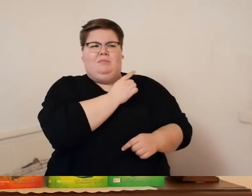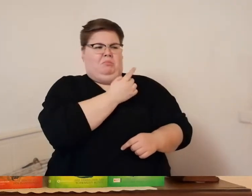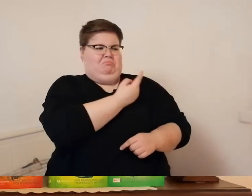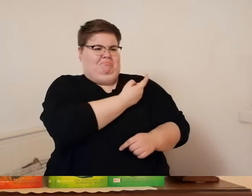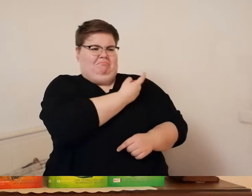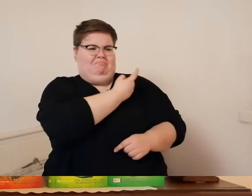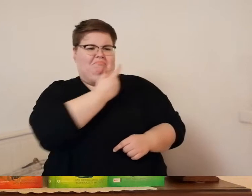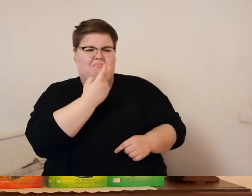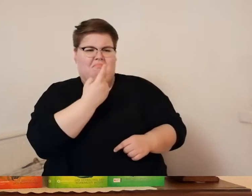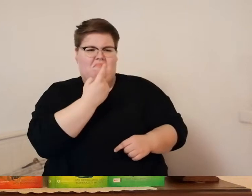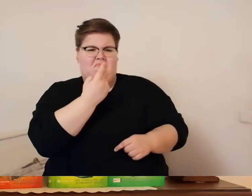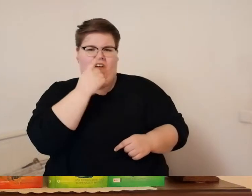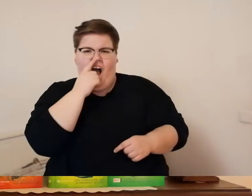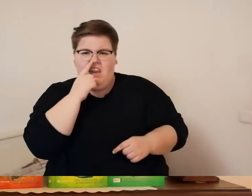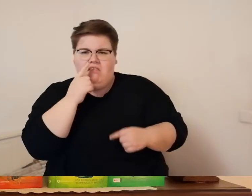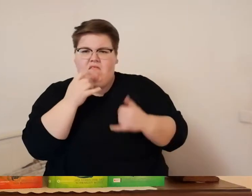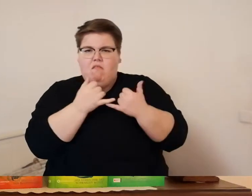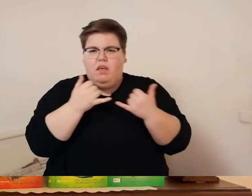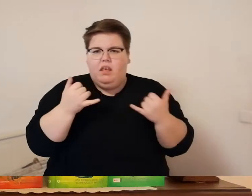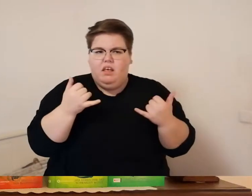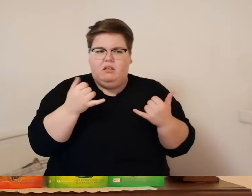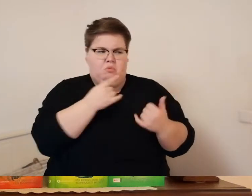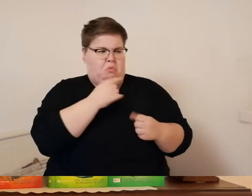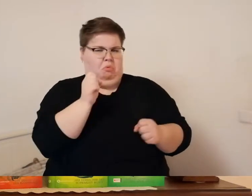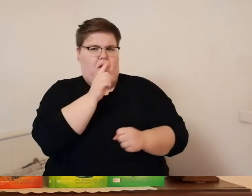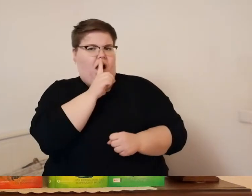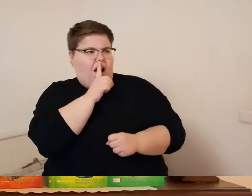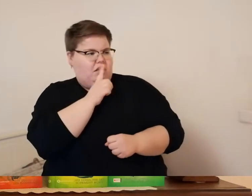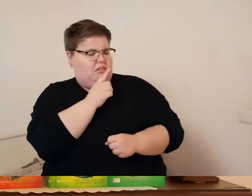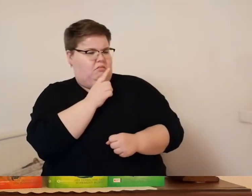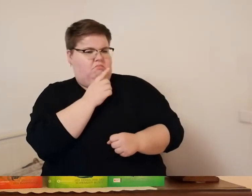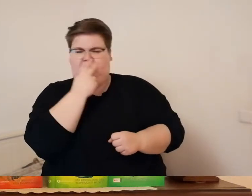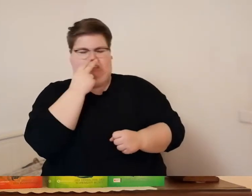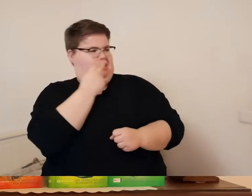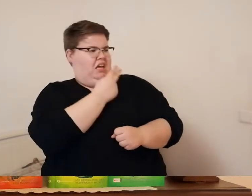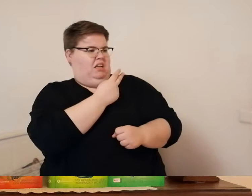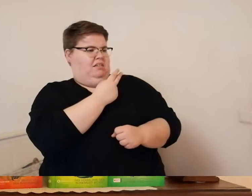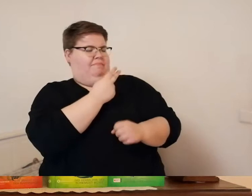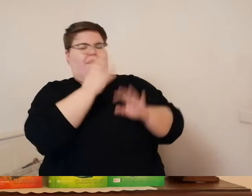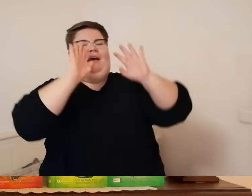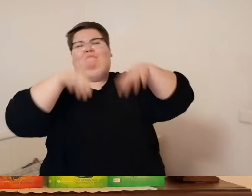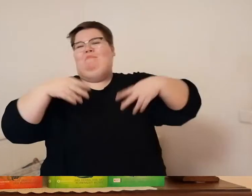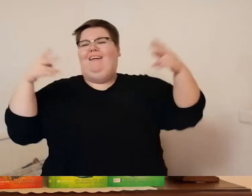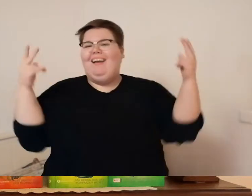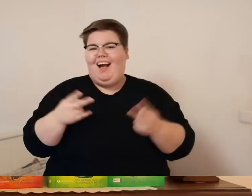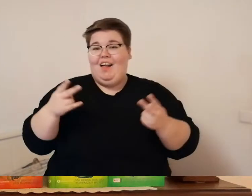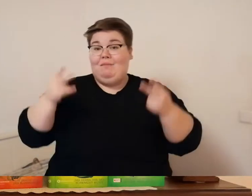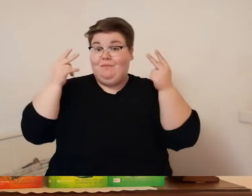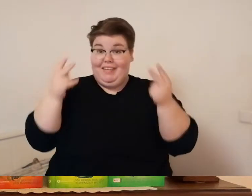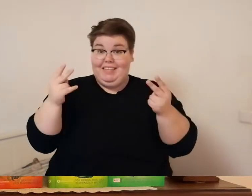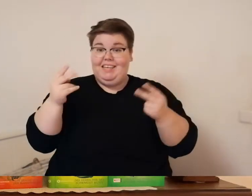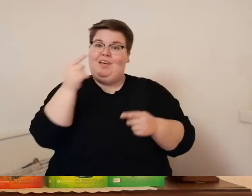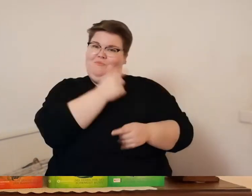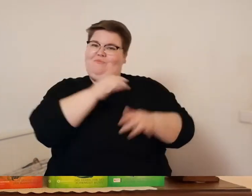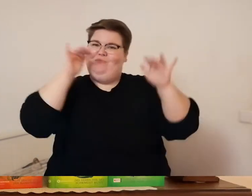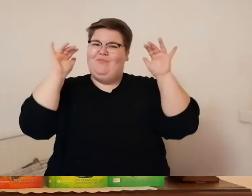zeit dort gewesen und er hatte sie nur nicht gesehen das spielte keine rolle hauptsache sie war wieder da du